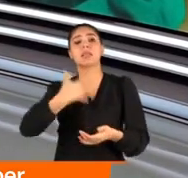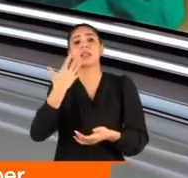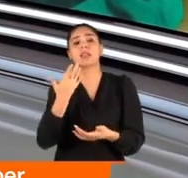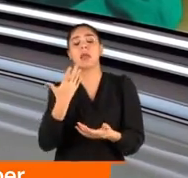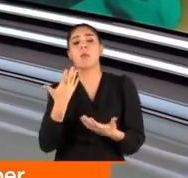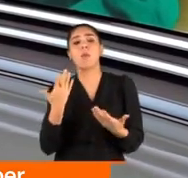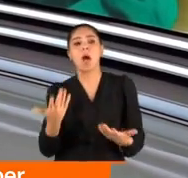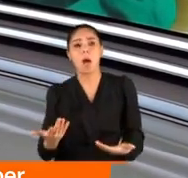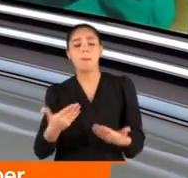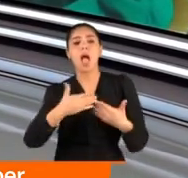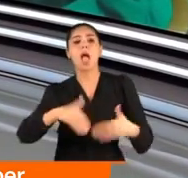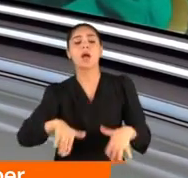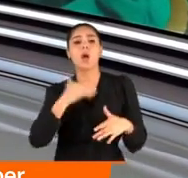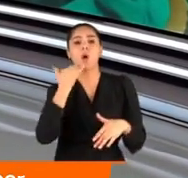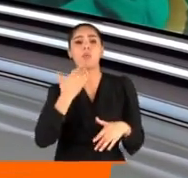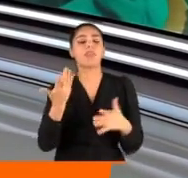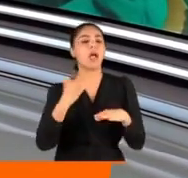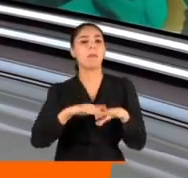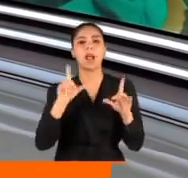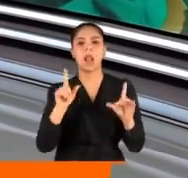engel olamıyorum. Peki ne yapabilirsiniz?